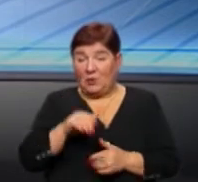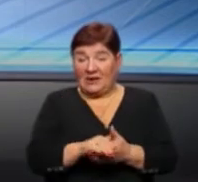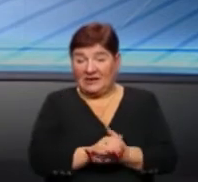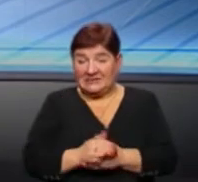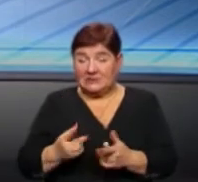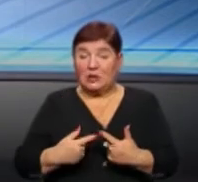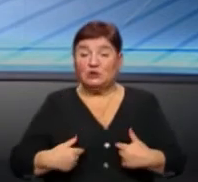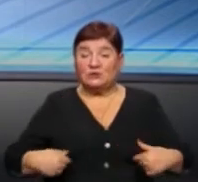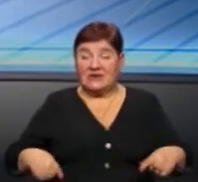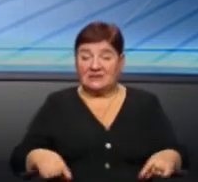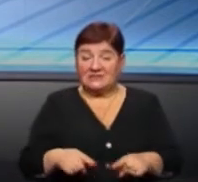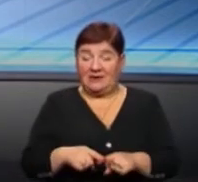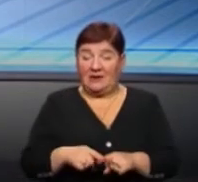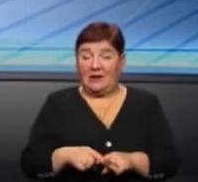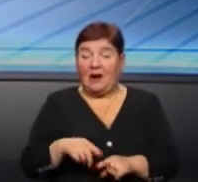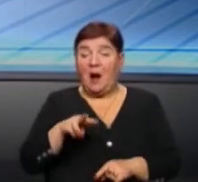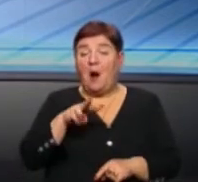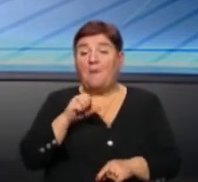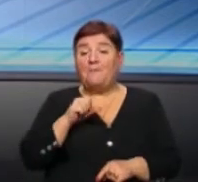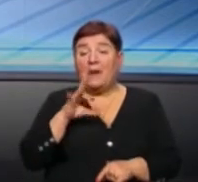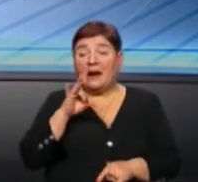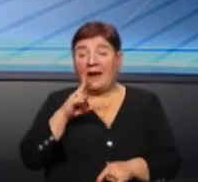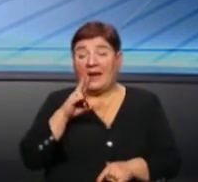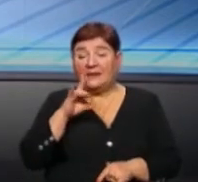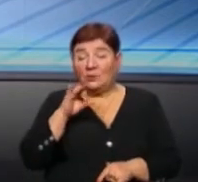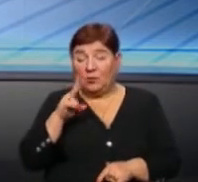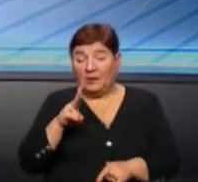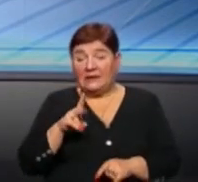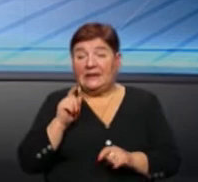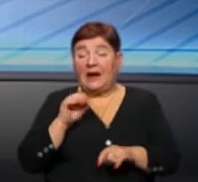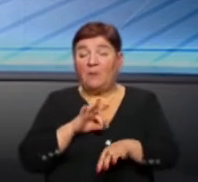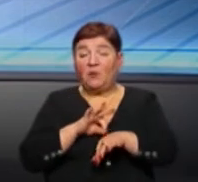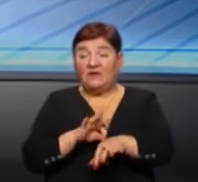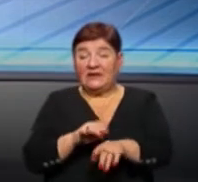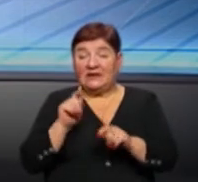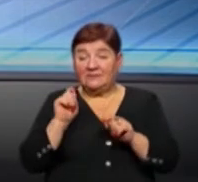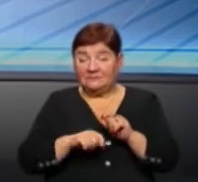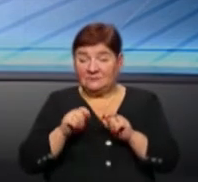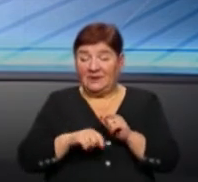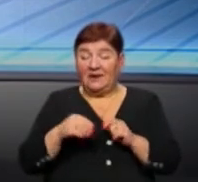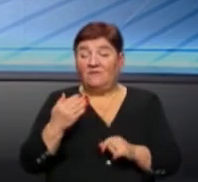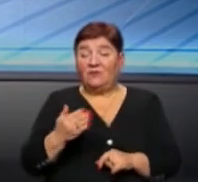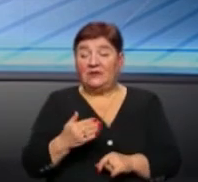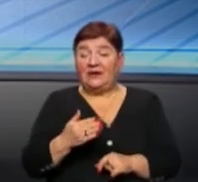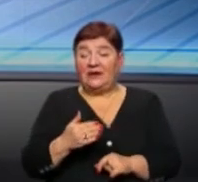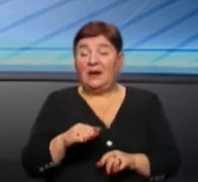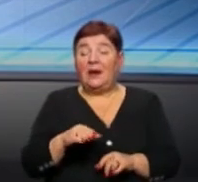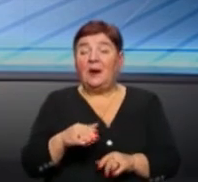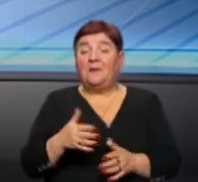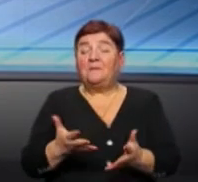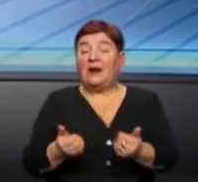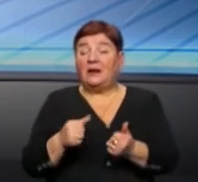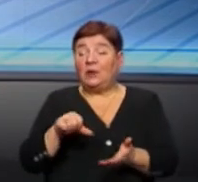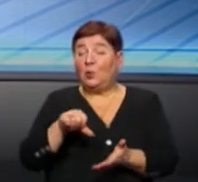асоціація маркетингу для проведення експертизи цю інформацію. І вони вже брали